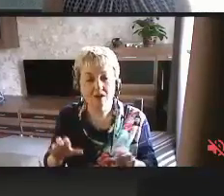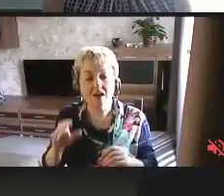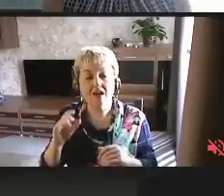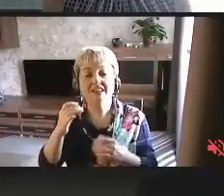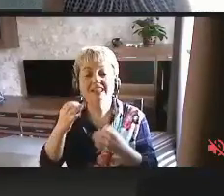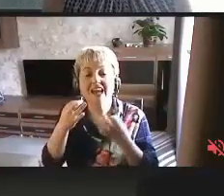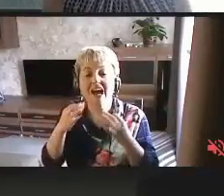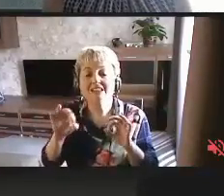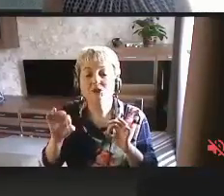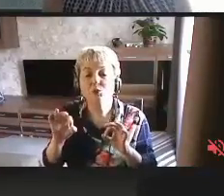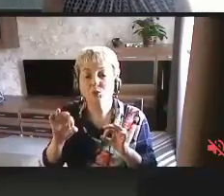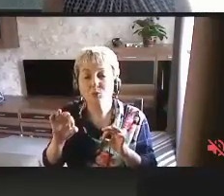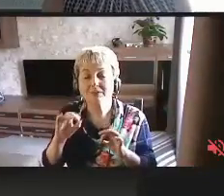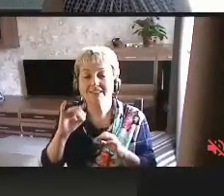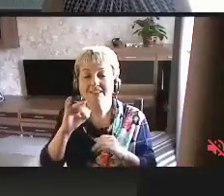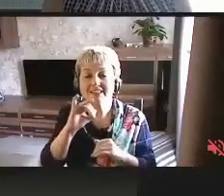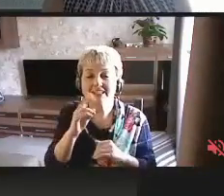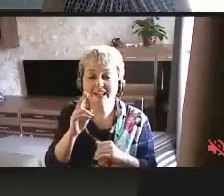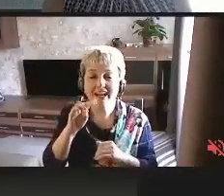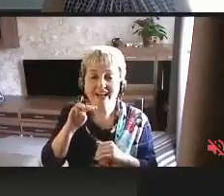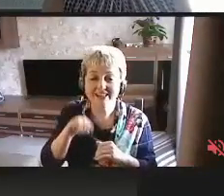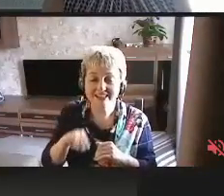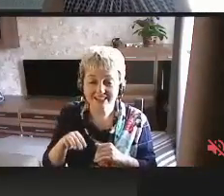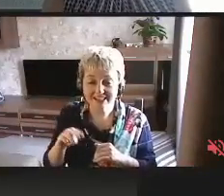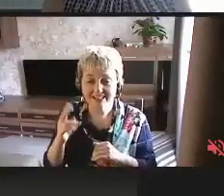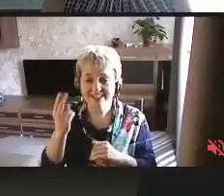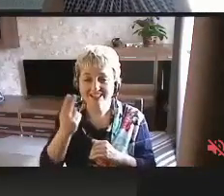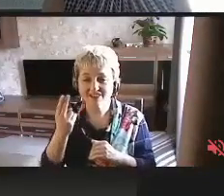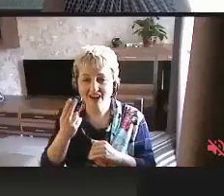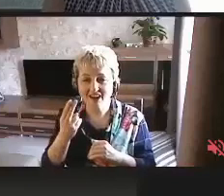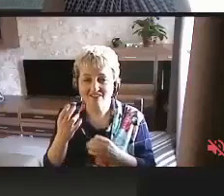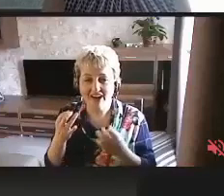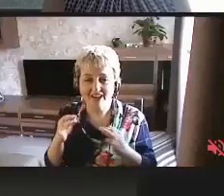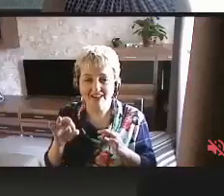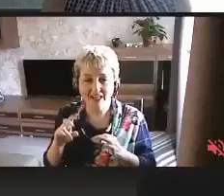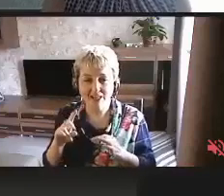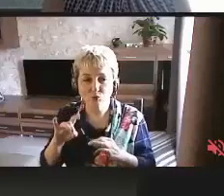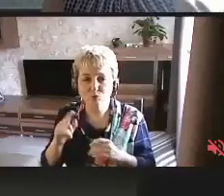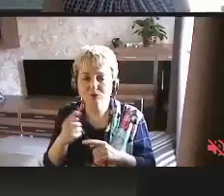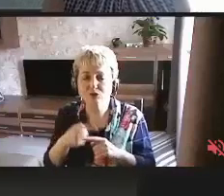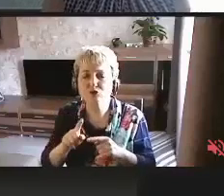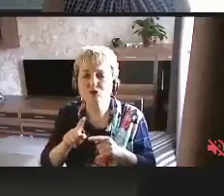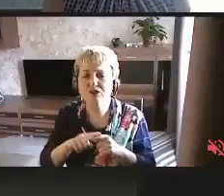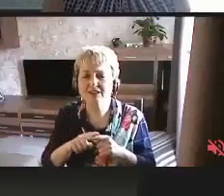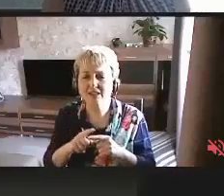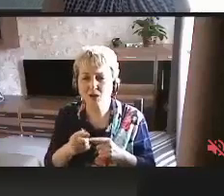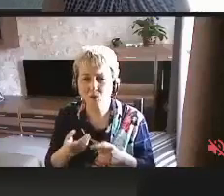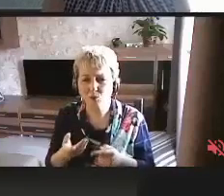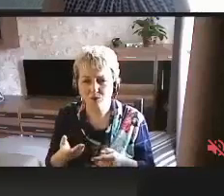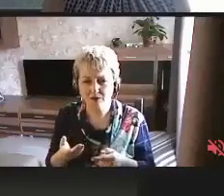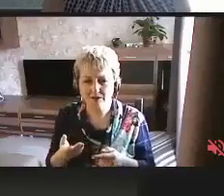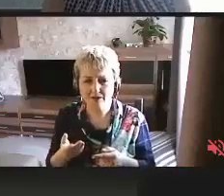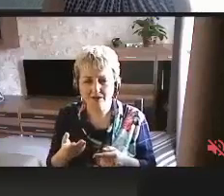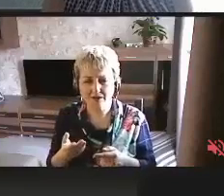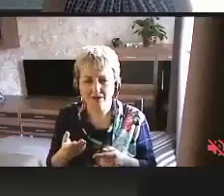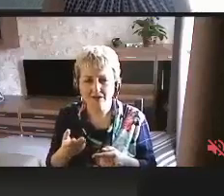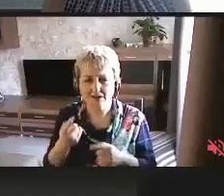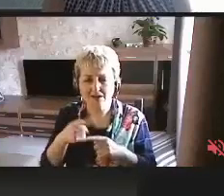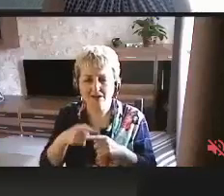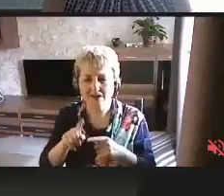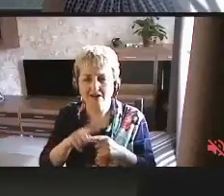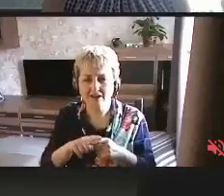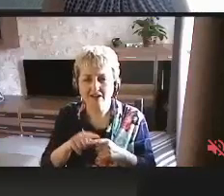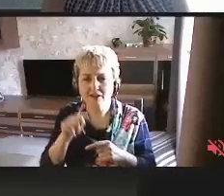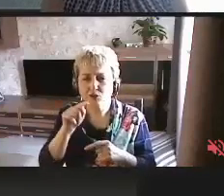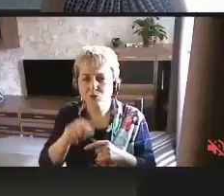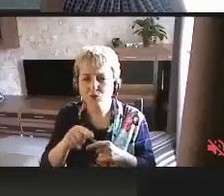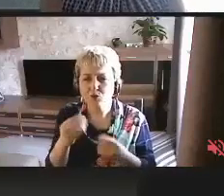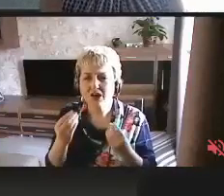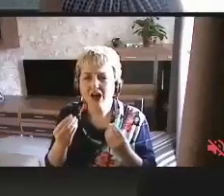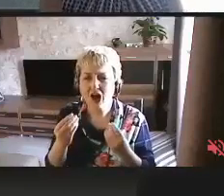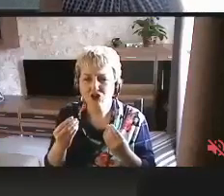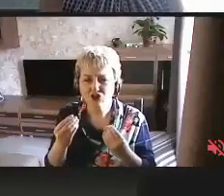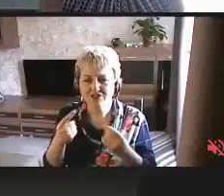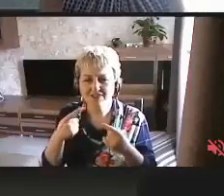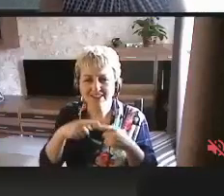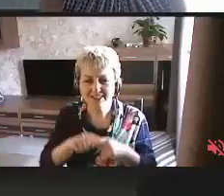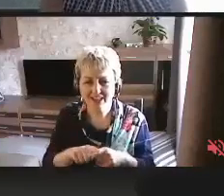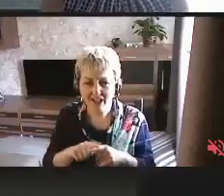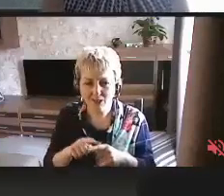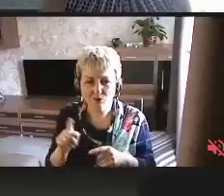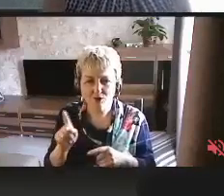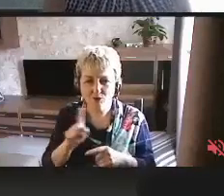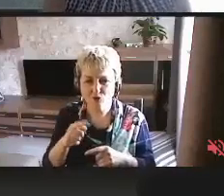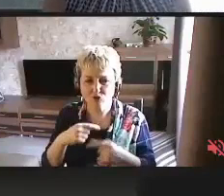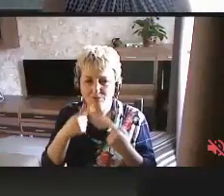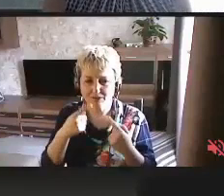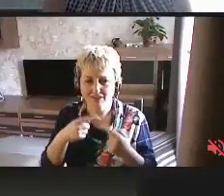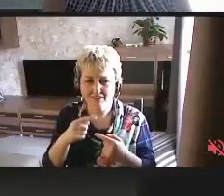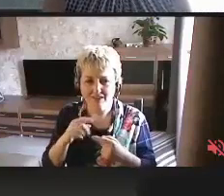Доступность ИКТ или цифровая доступность. Что это такое? Это то качество технологий, того, что мы